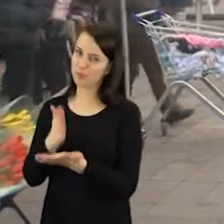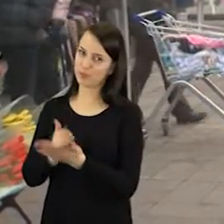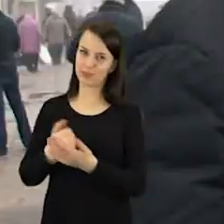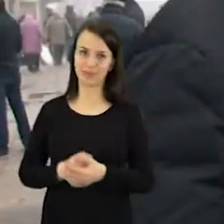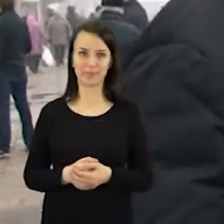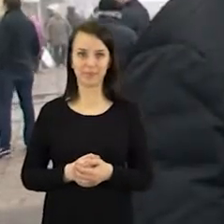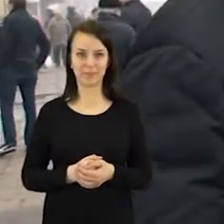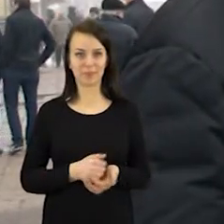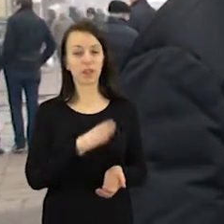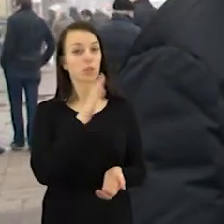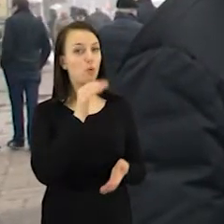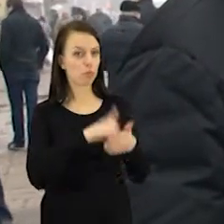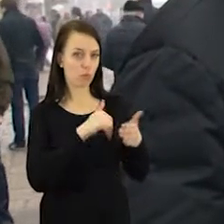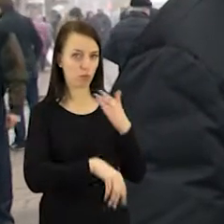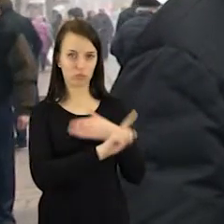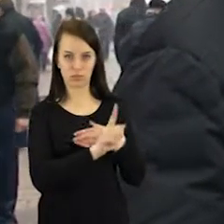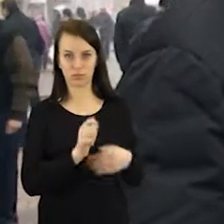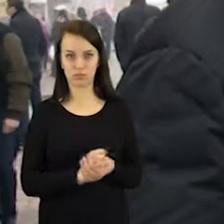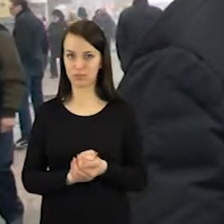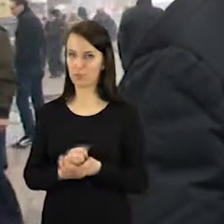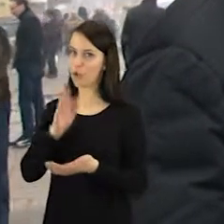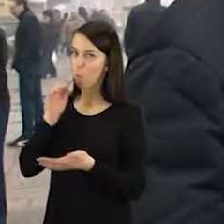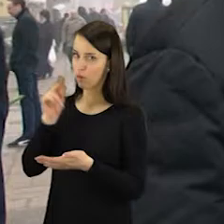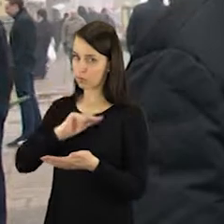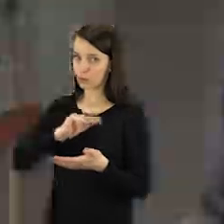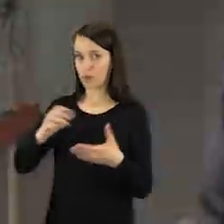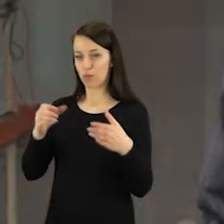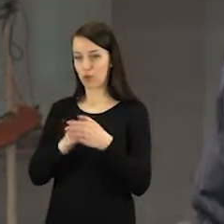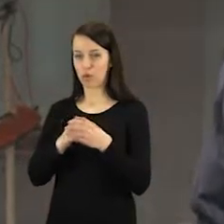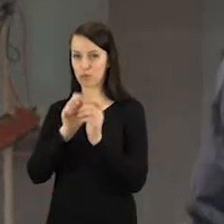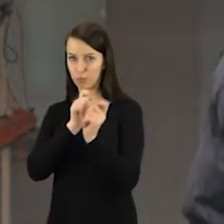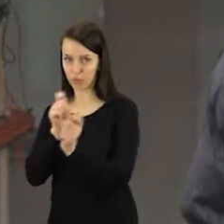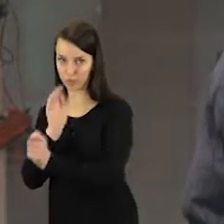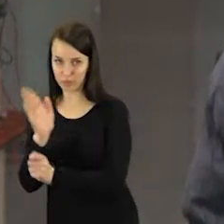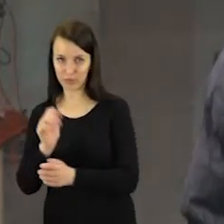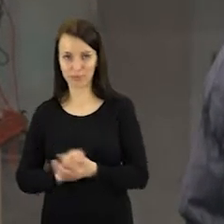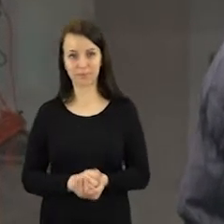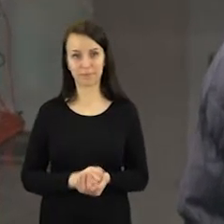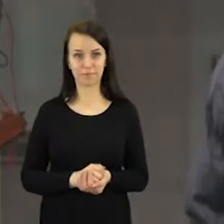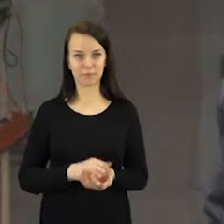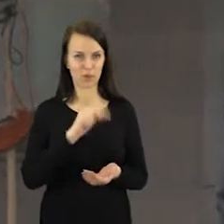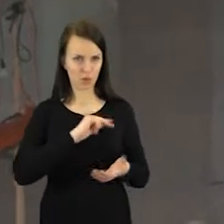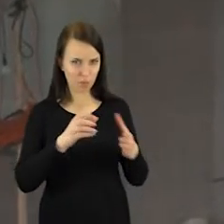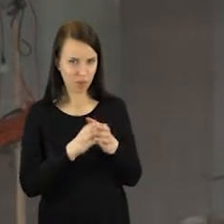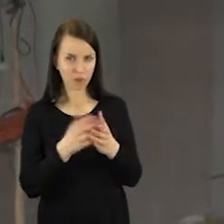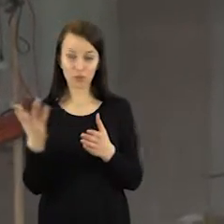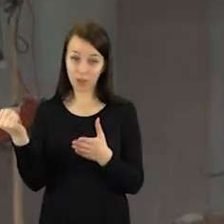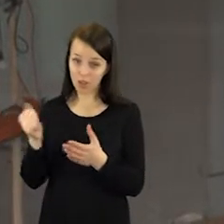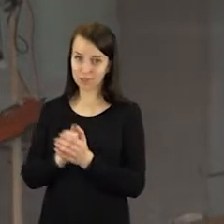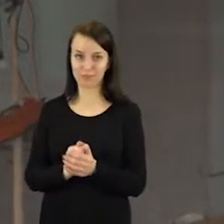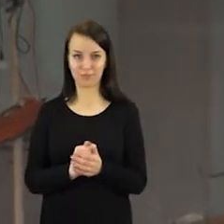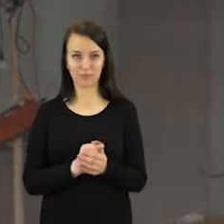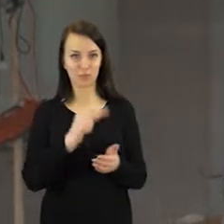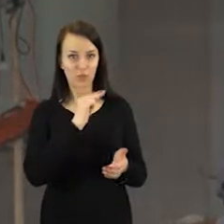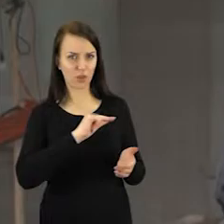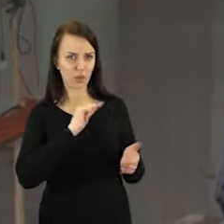bučinai. Moteriam netaupom. Niekada netaupom. Taip, moteriam. Bendra darbiam, bendradariam. Bendra darbiam. Taip, vat yra